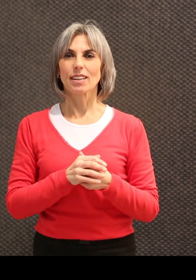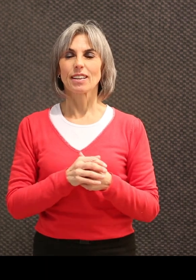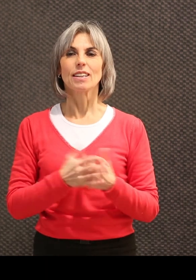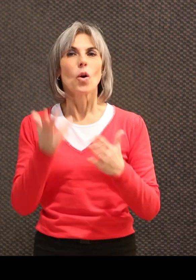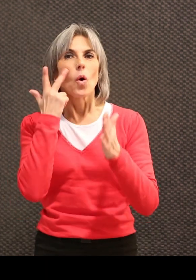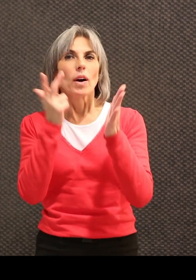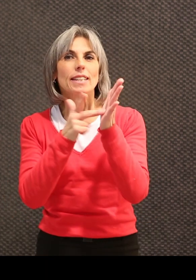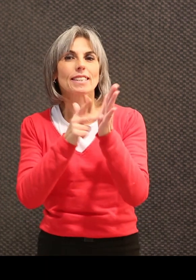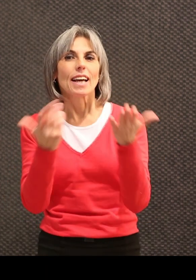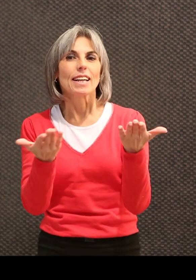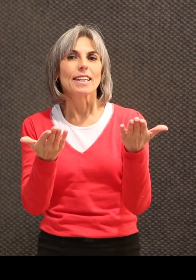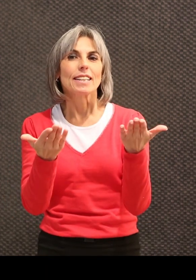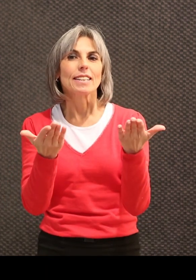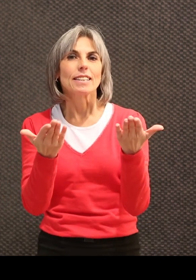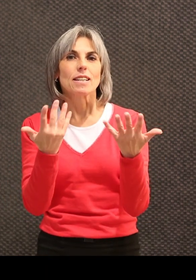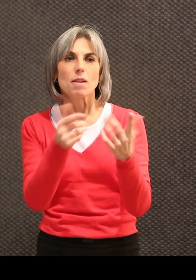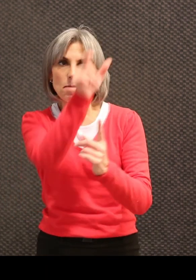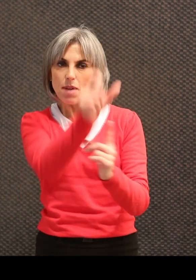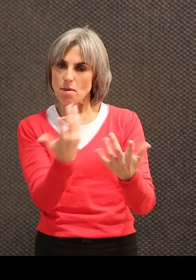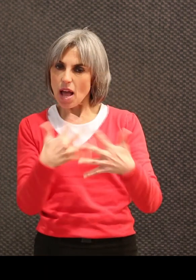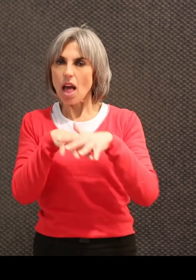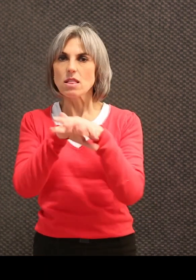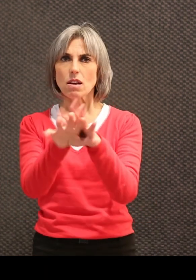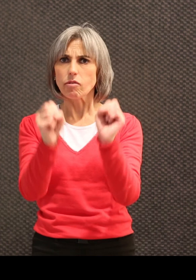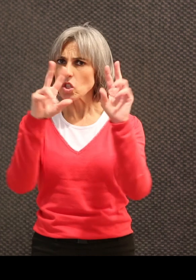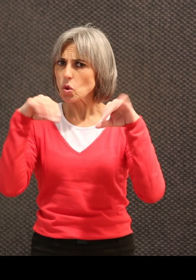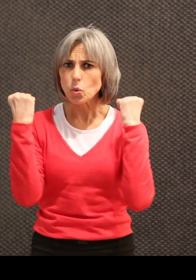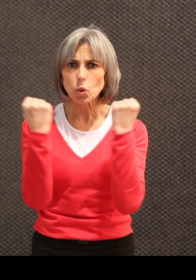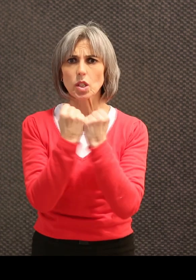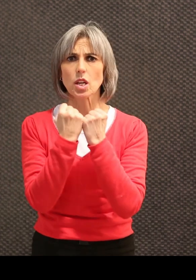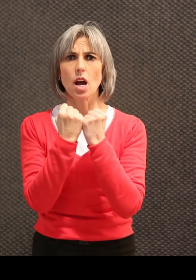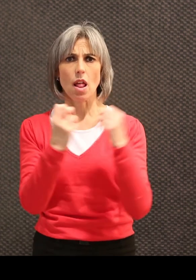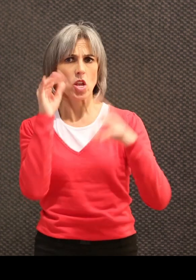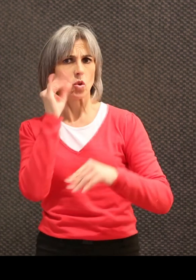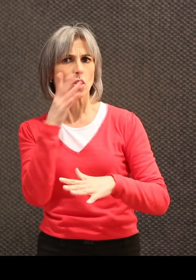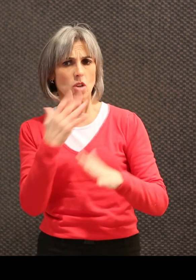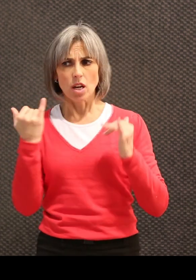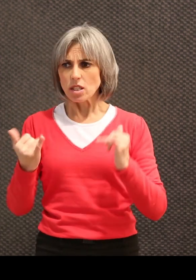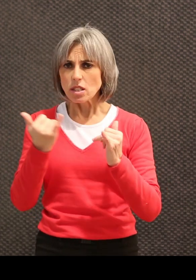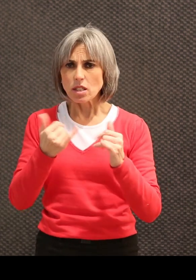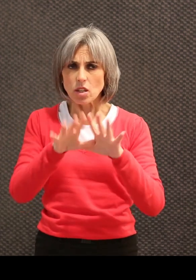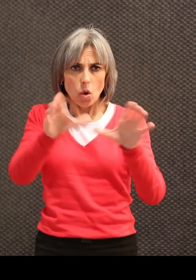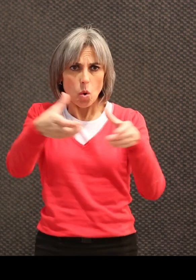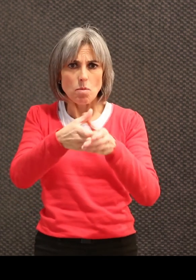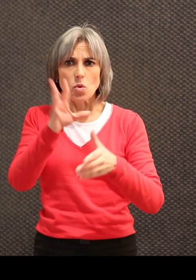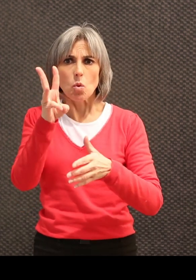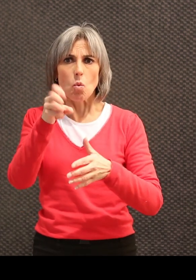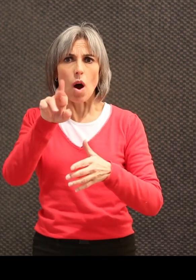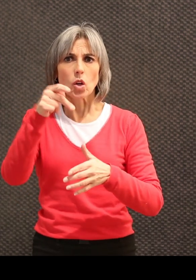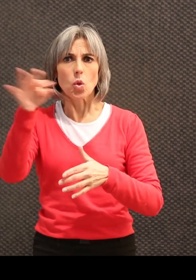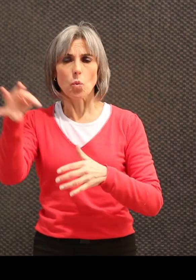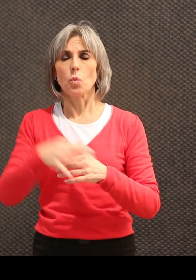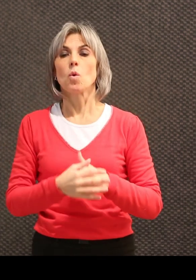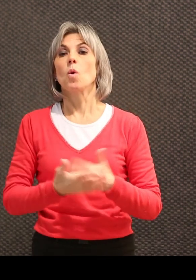On essaie vraiment de les intégrer dans une vie sociale et dans le quotidien de notre ville, ici, sur le commune Warneton. Ce qui veut dire